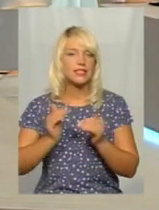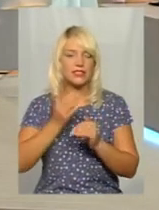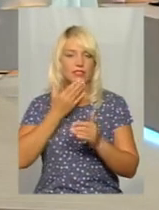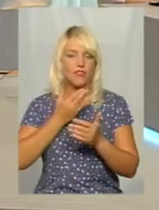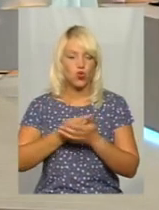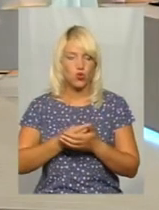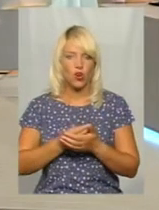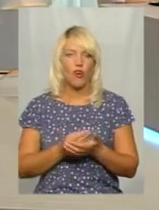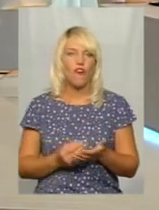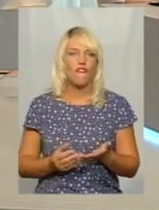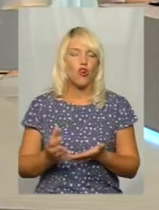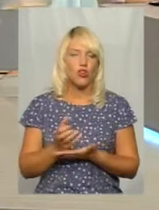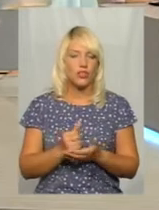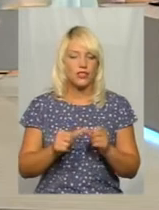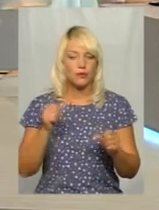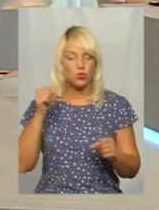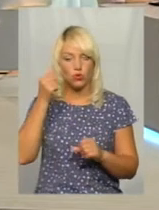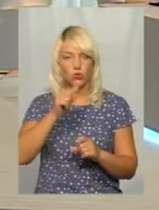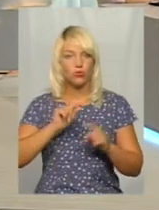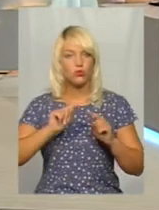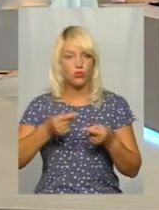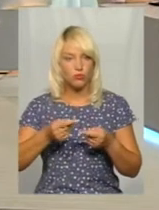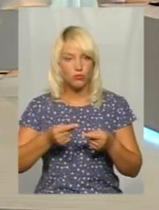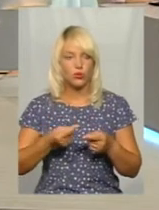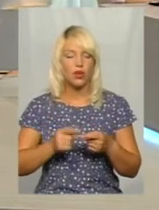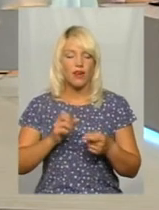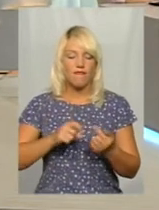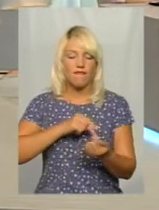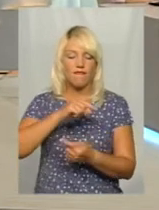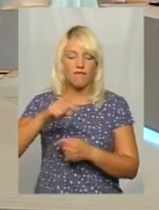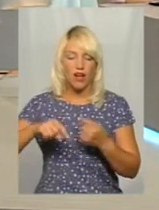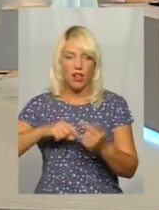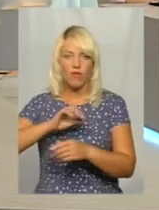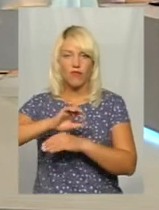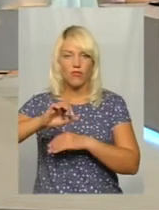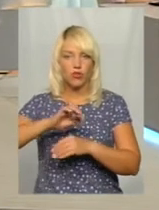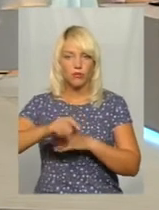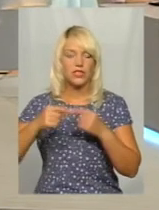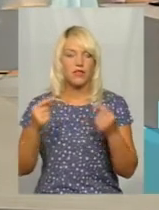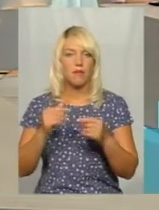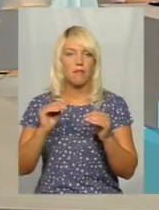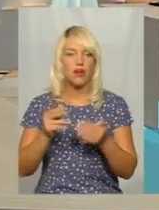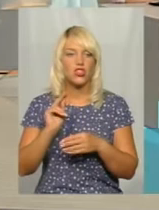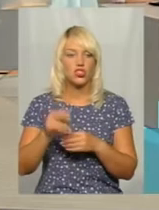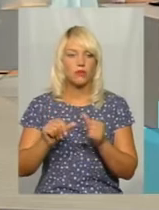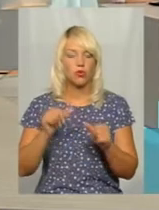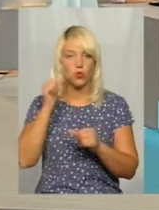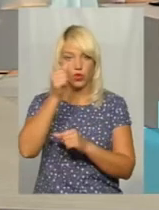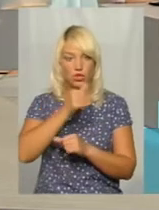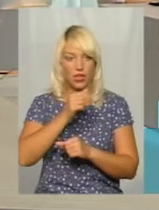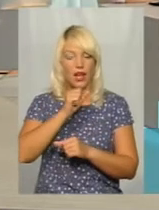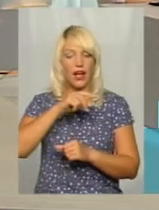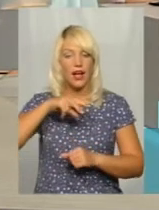року, тому і валове виробництво зерна дещо менше, ніж торік. Але